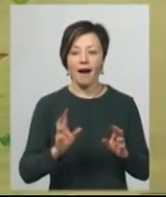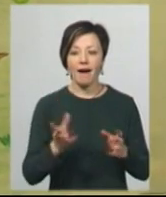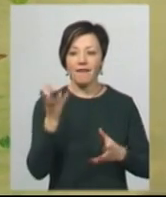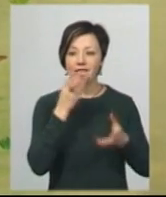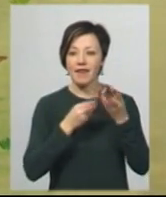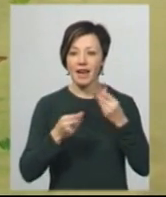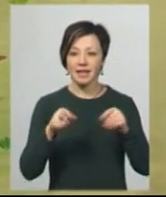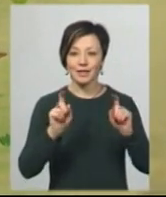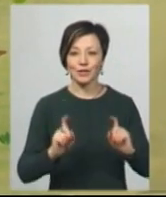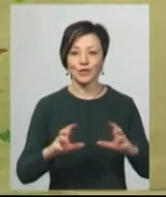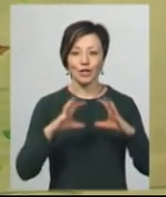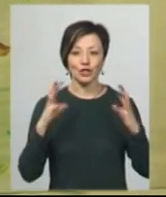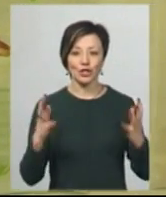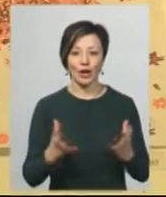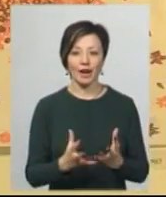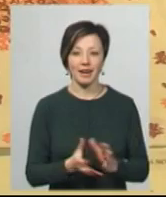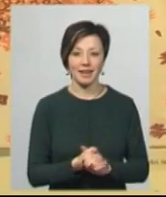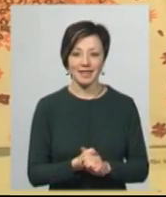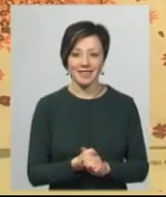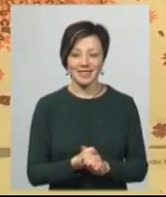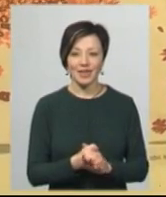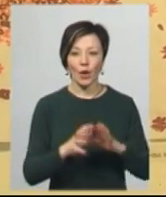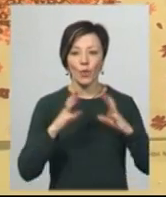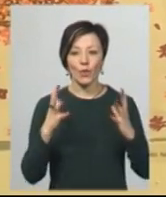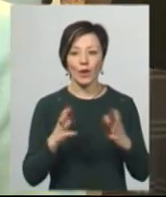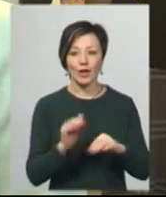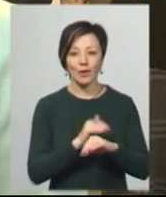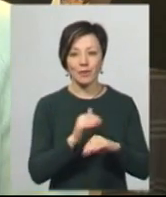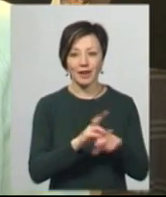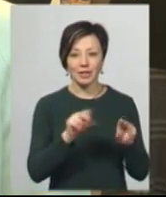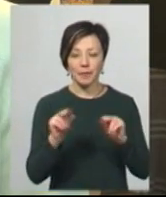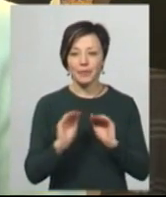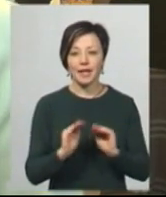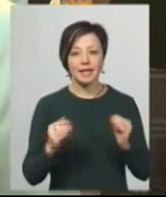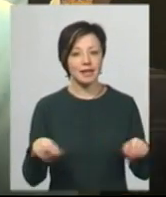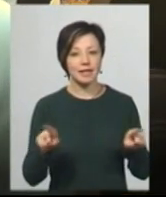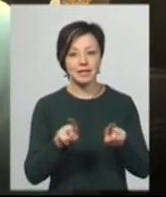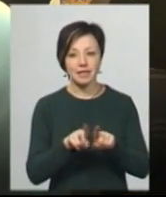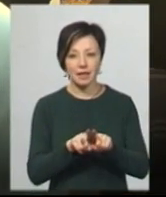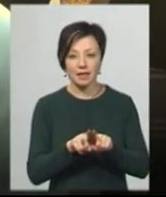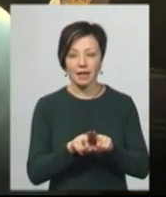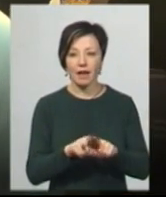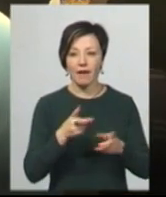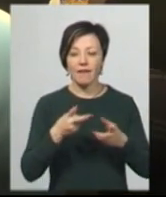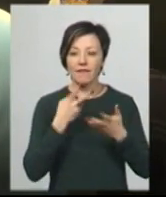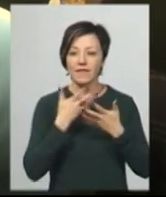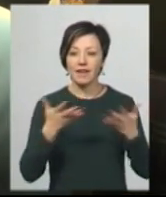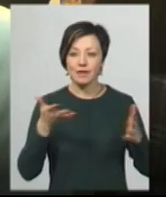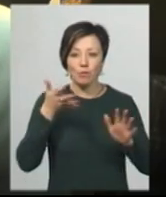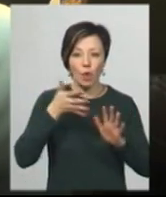такому шарі. Кулі добра, кулі щастя. Діти настільки виявилися